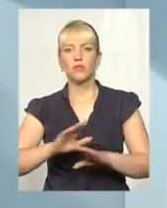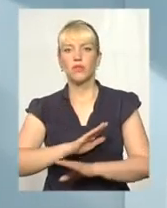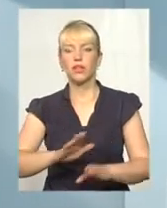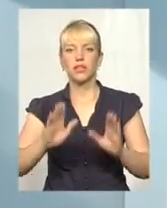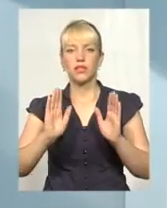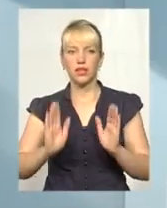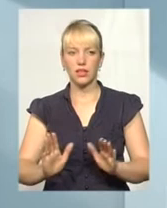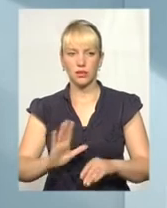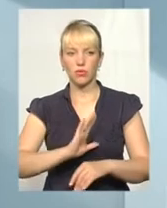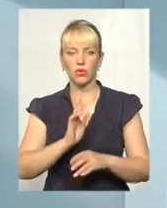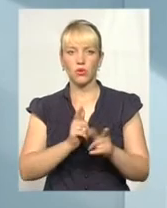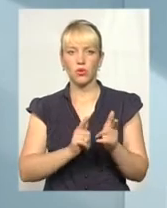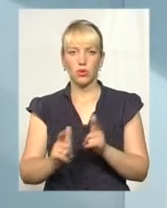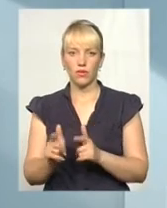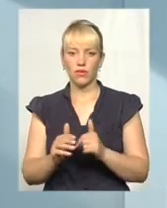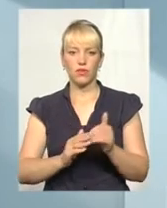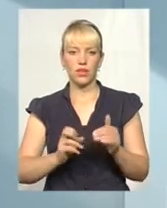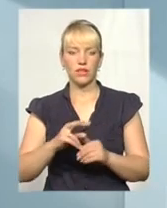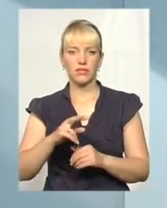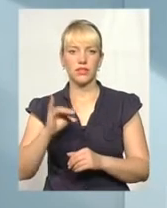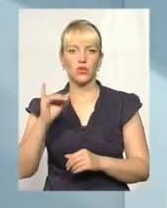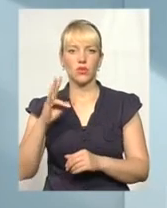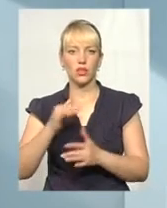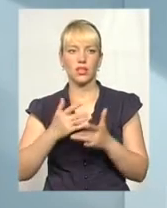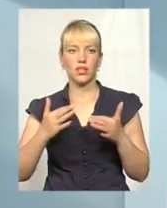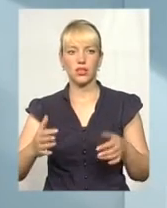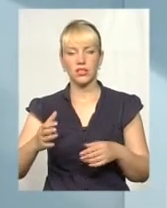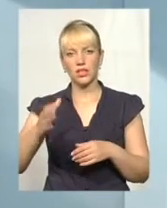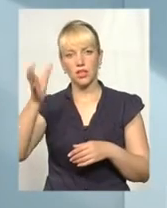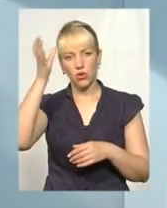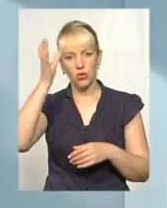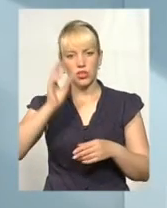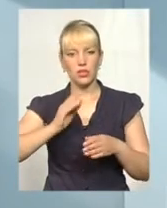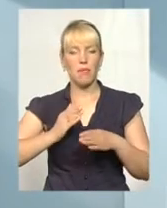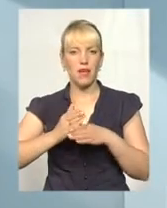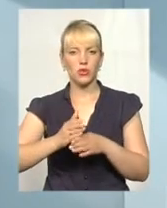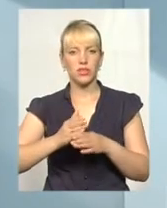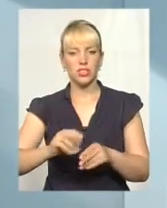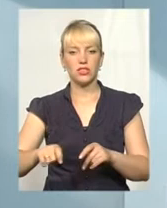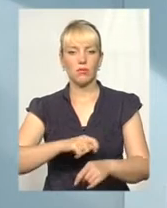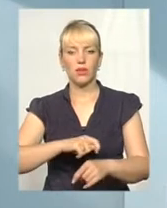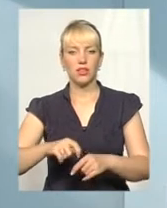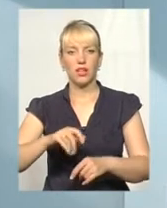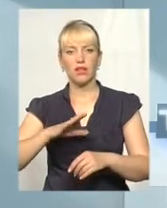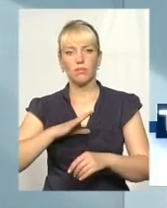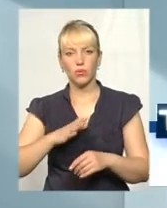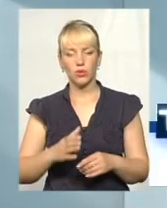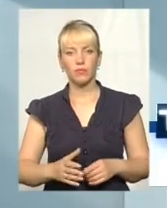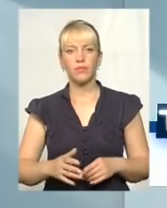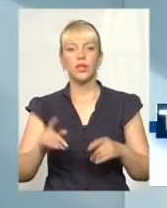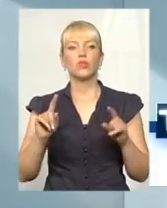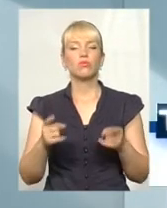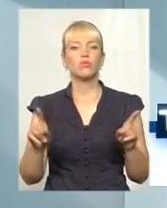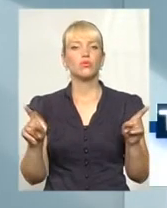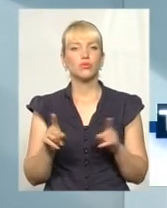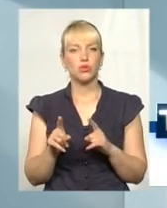були підготовлені фахівці, але і різні наочні методичні матеріали були в цьому плані. Тому